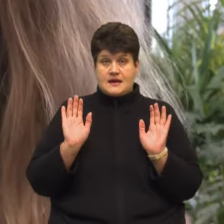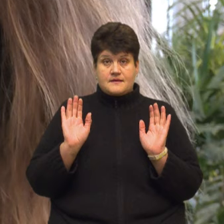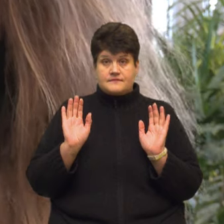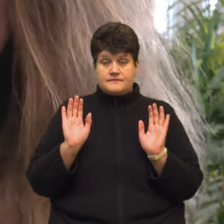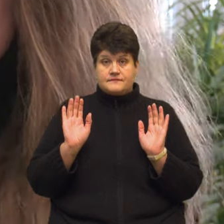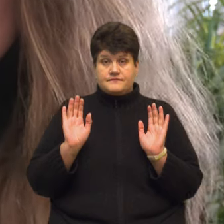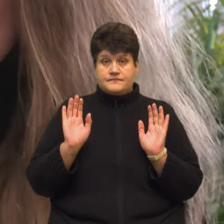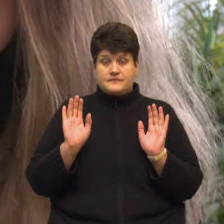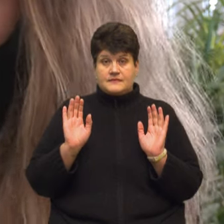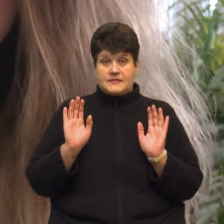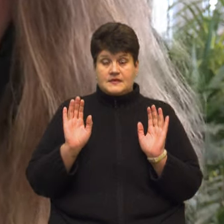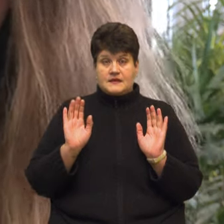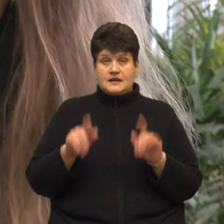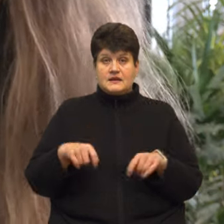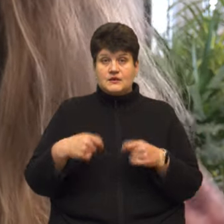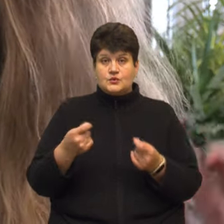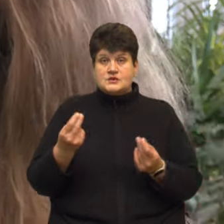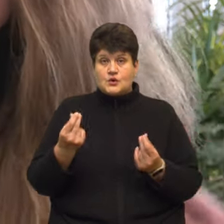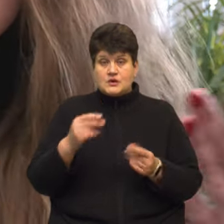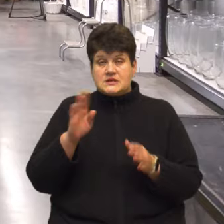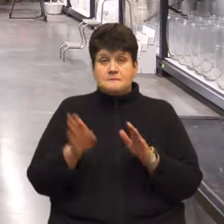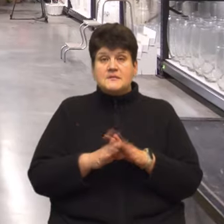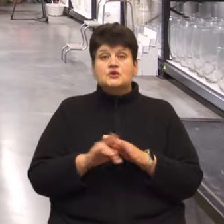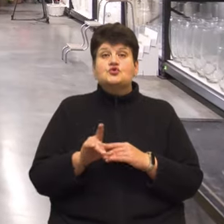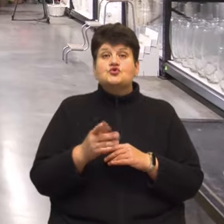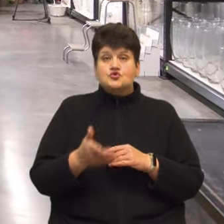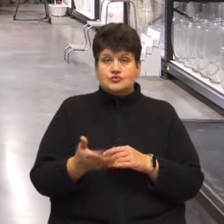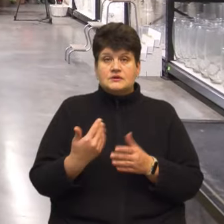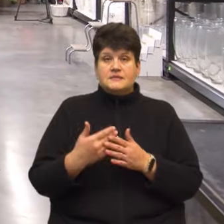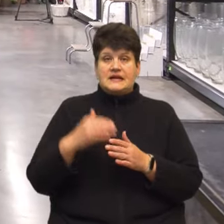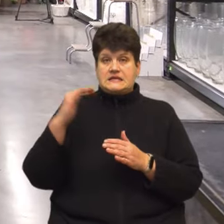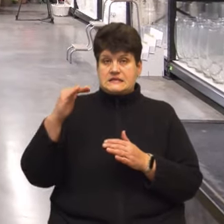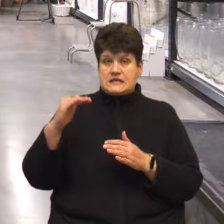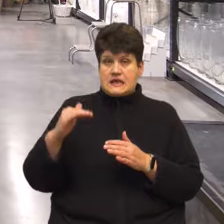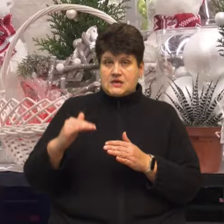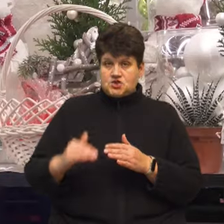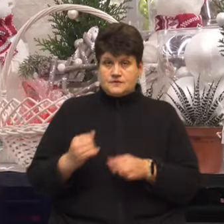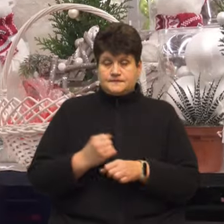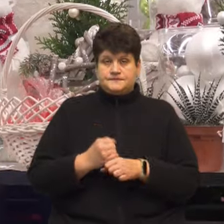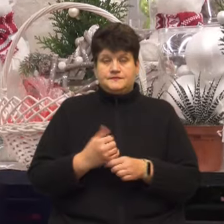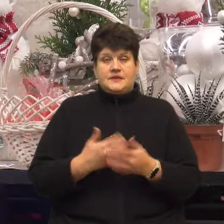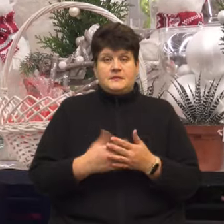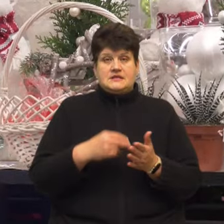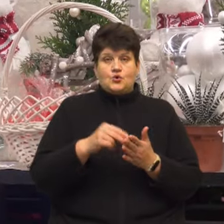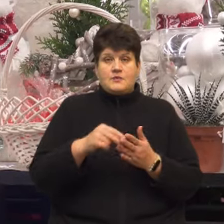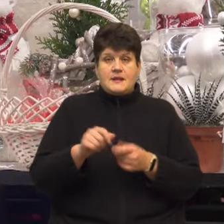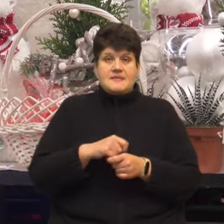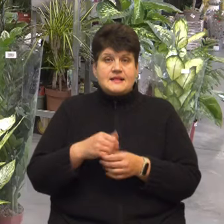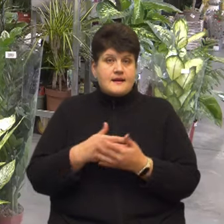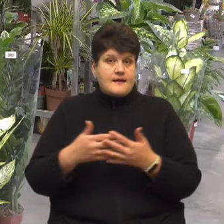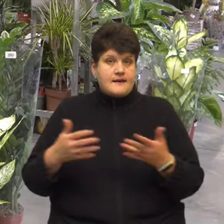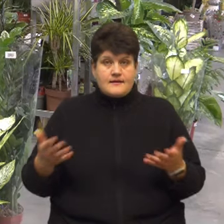І видається ці гроші, але під щось. Під, наприклад, під стелажі, під якісь закупка матеріалів,